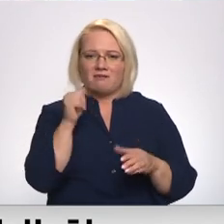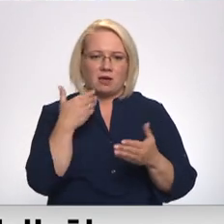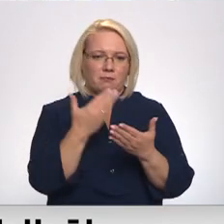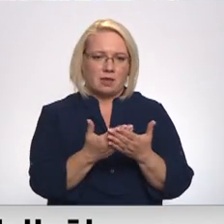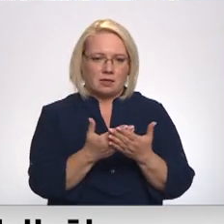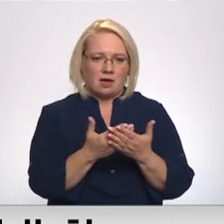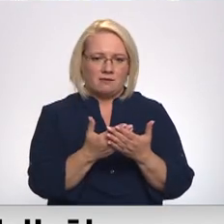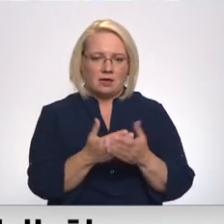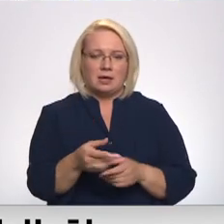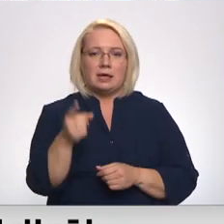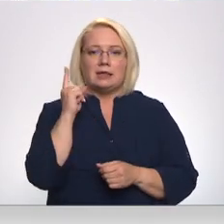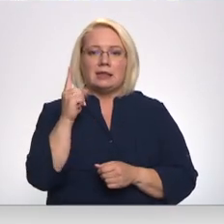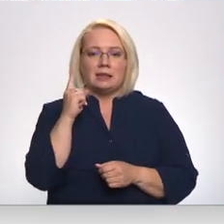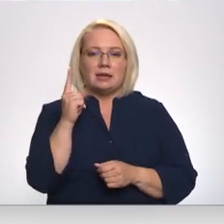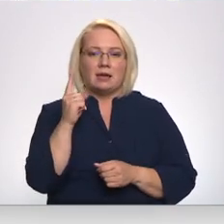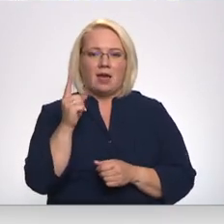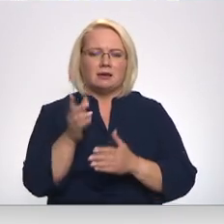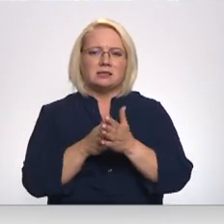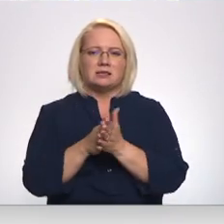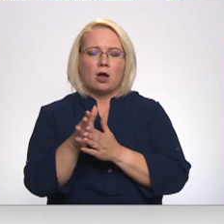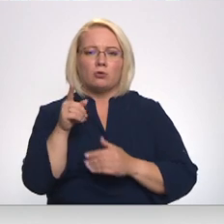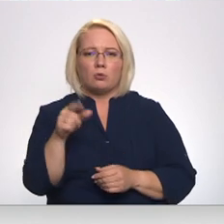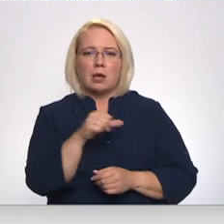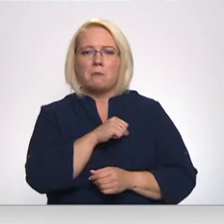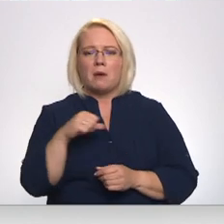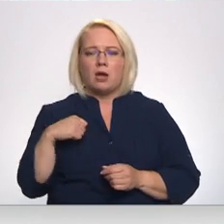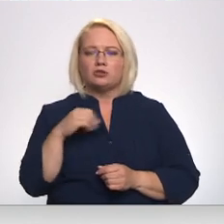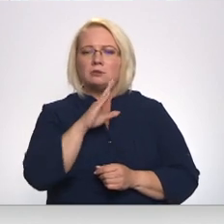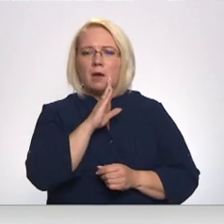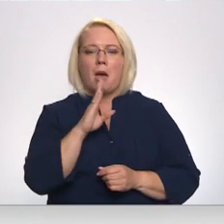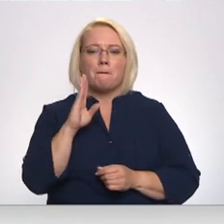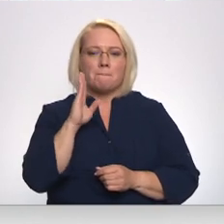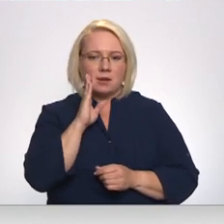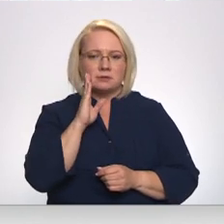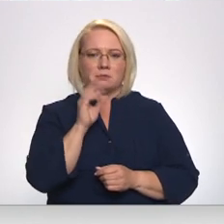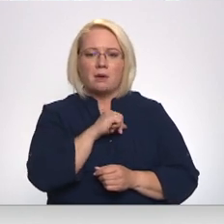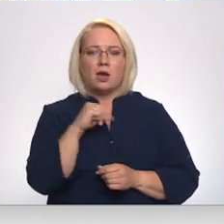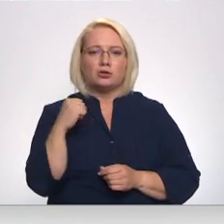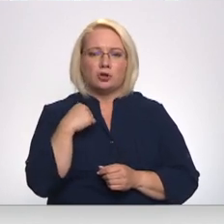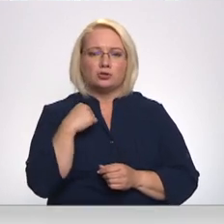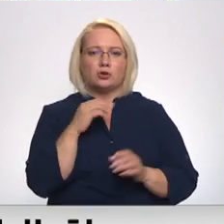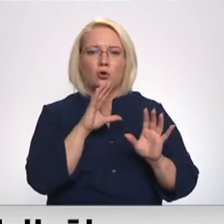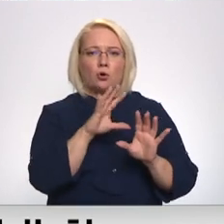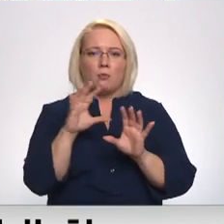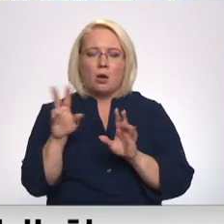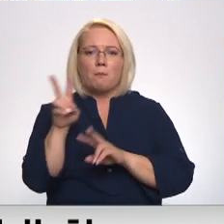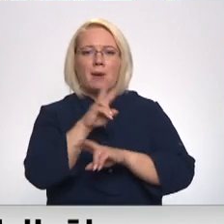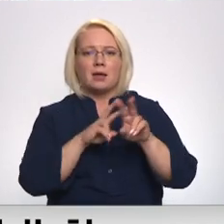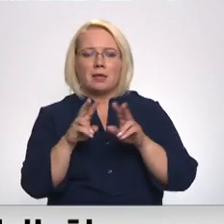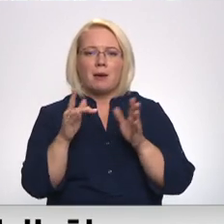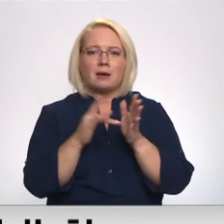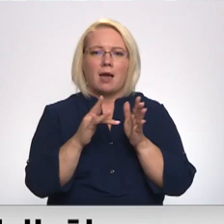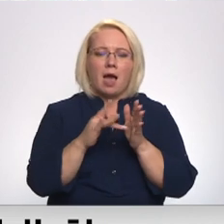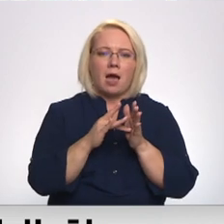Tikai caur to, ka mēs pašas mammas rūpējamies un meklējam kādas